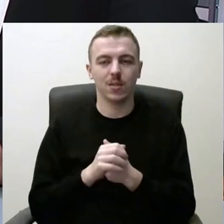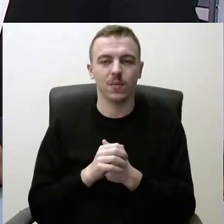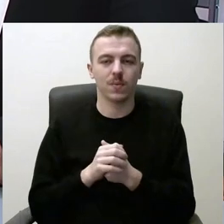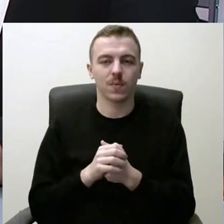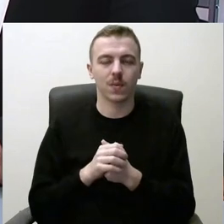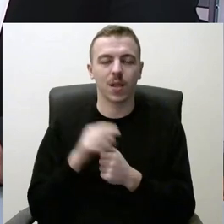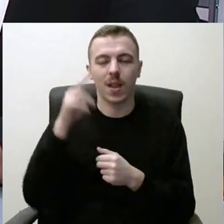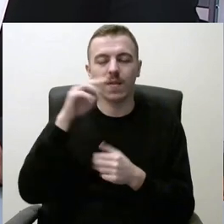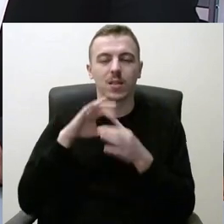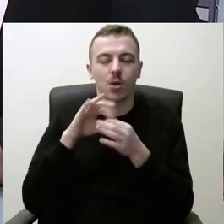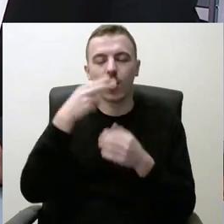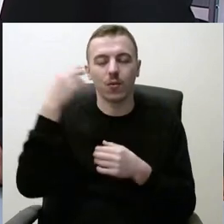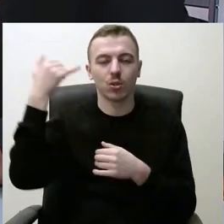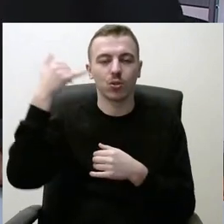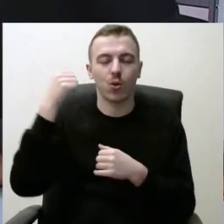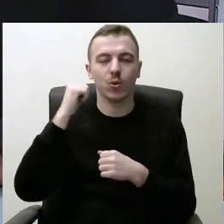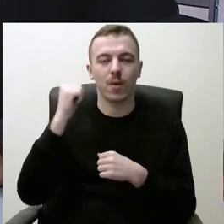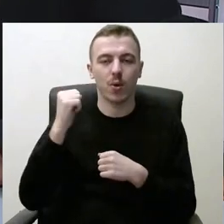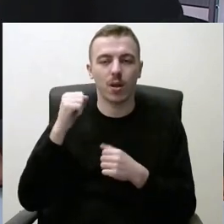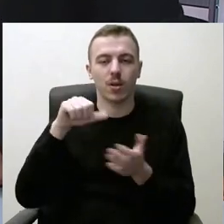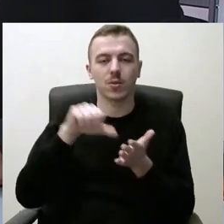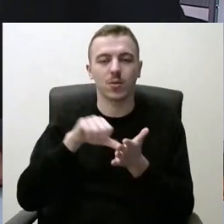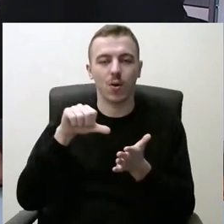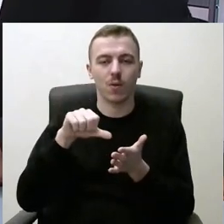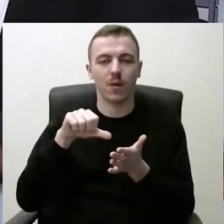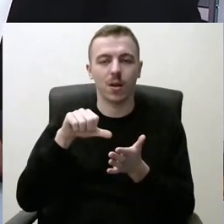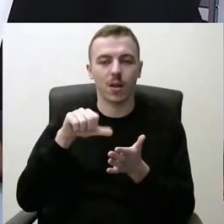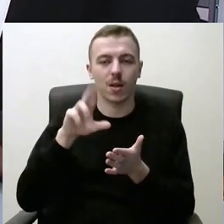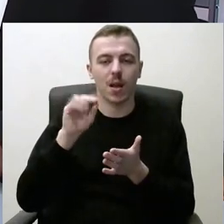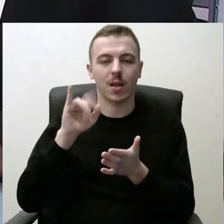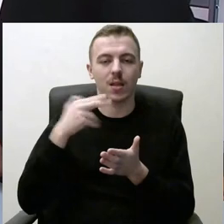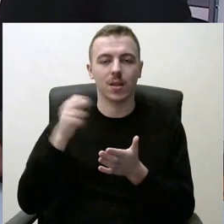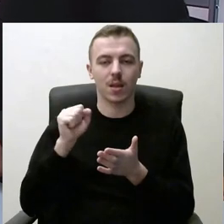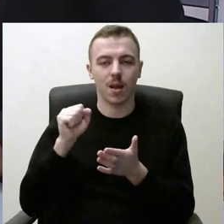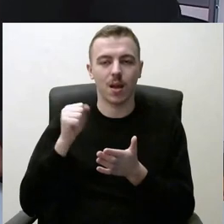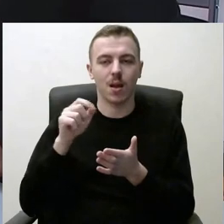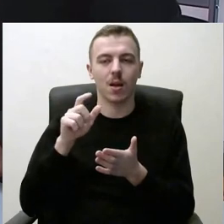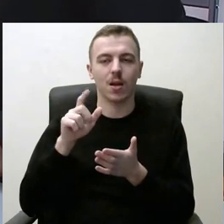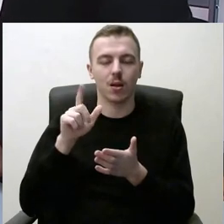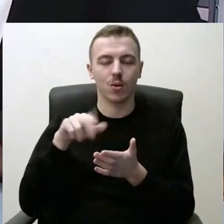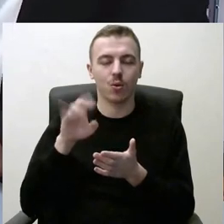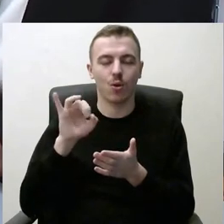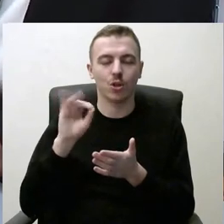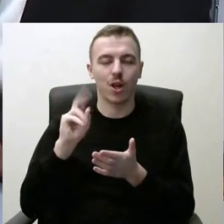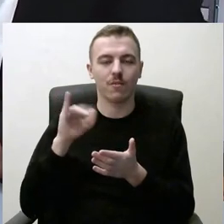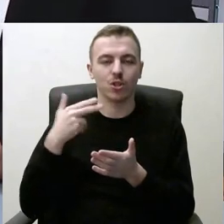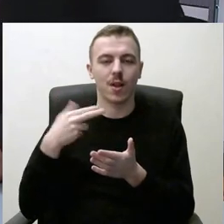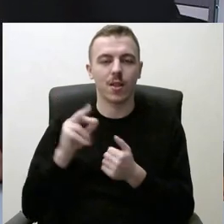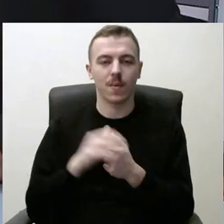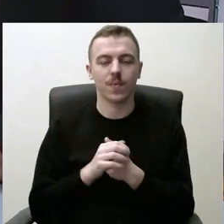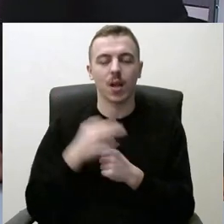Tevinės sąjungos Lietuvos krikščionių demokratų atstovė Regina Lukoševičiane, Lietuvos